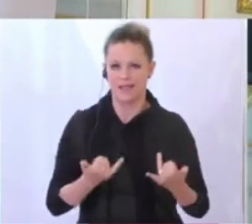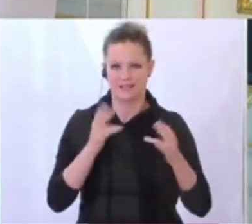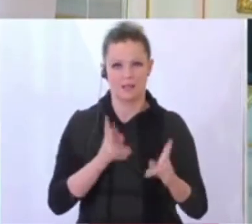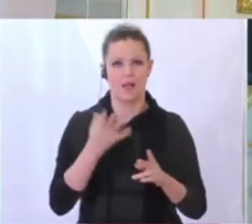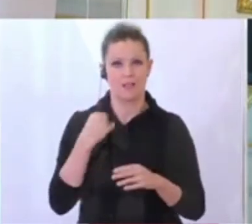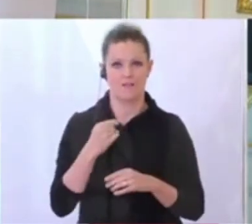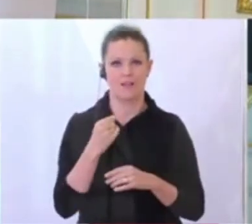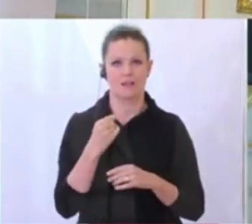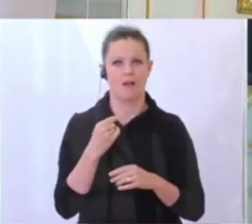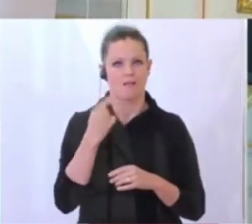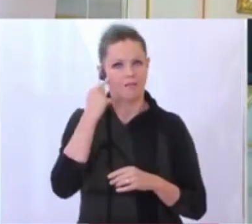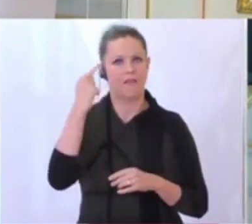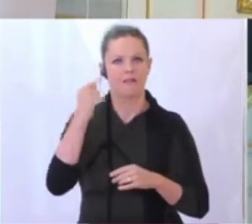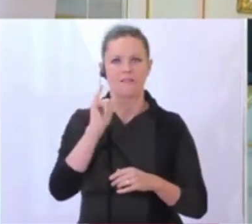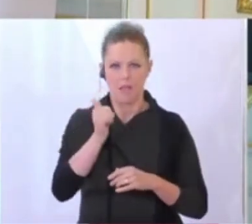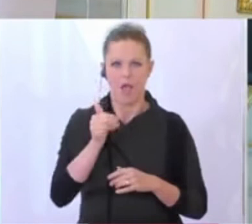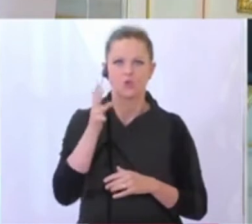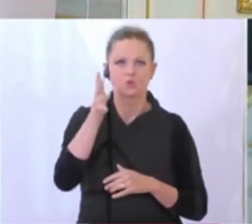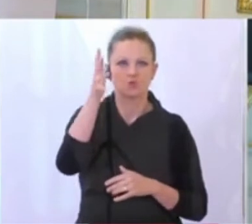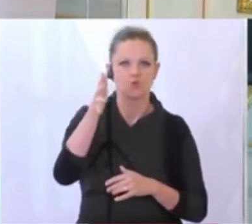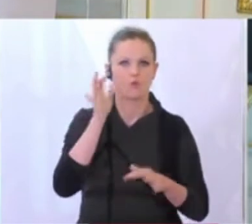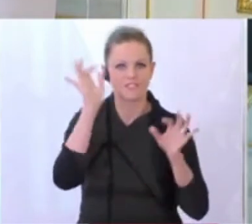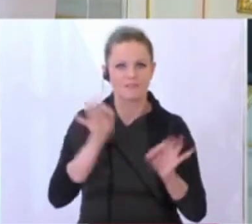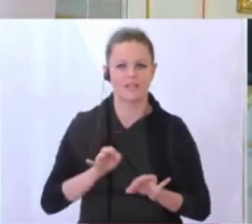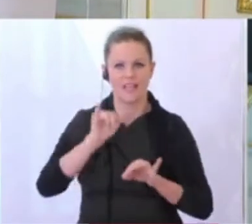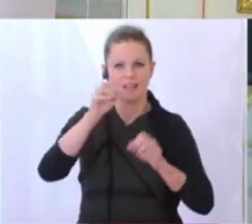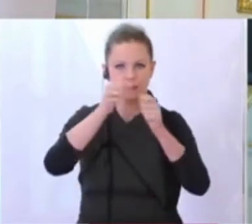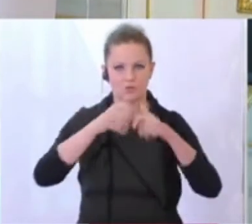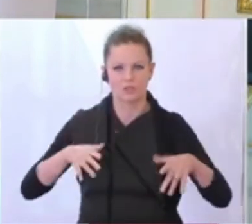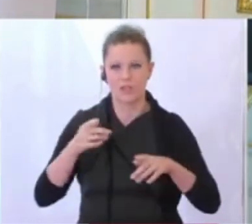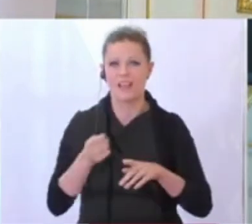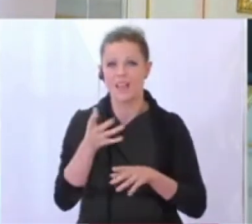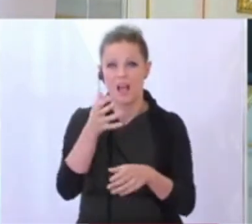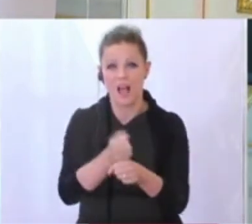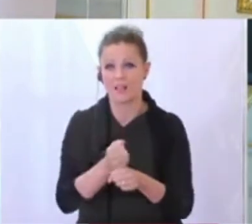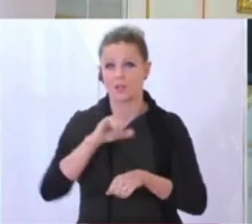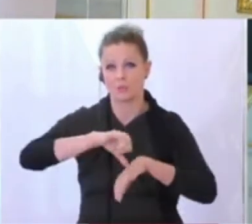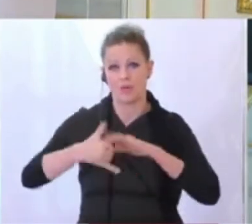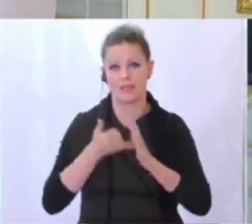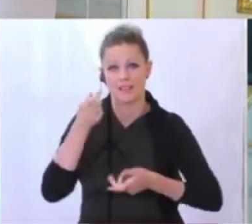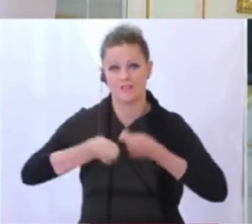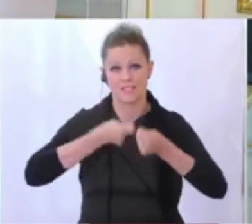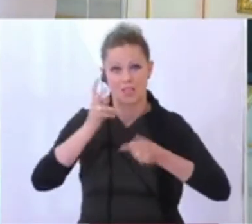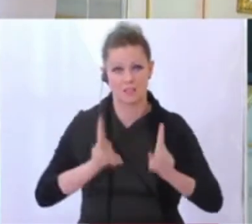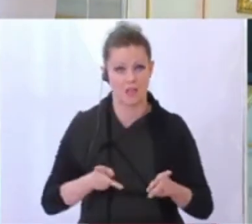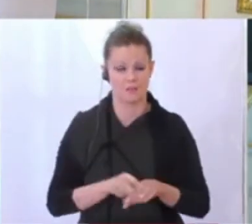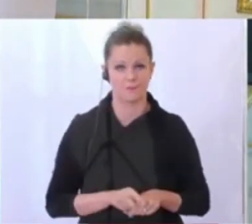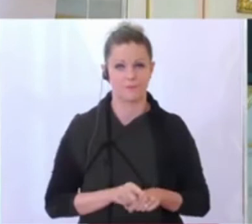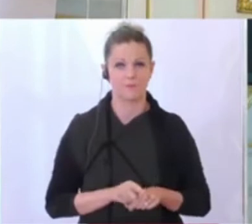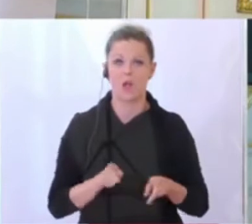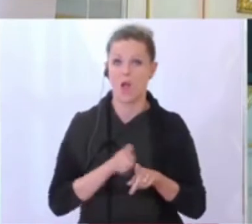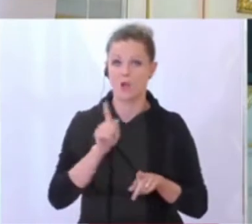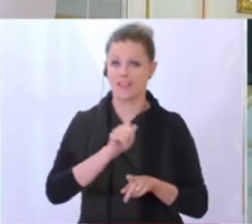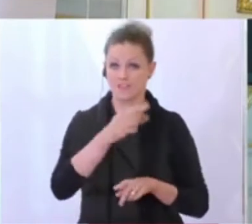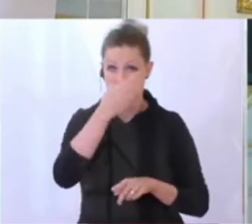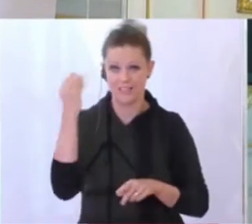gedacht werden, auch in zukunftsfähige Infrastruktur, in nachhaltige Projekte zu investieren. Wir dürfen ja auch nicht vergessen,